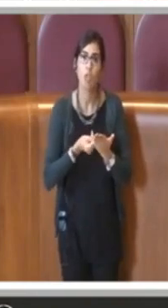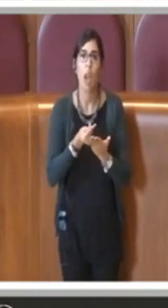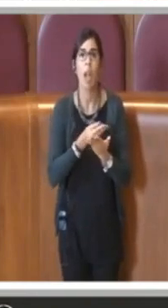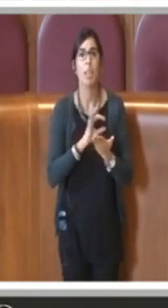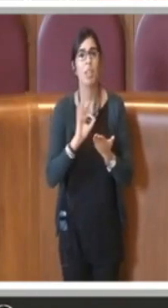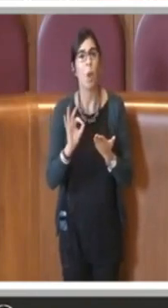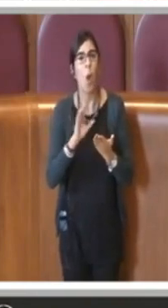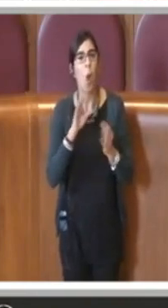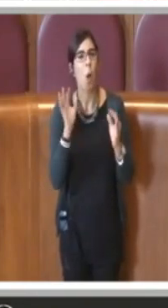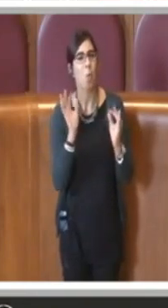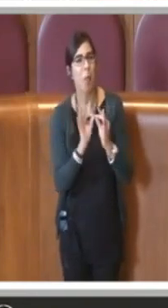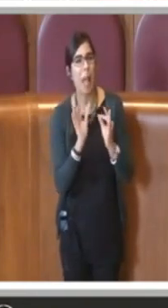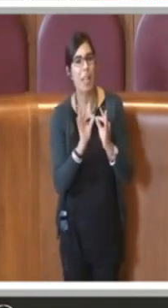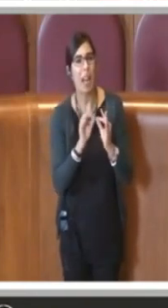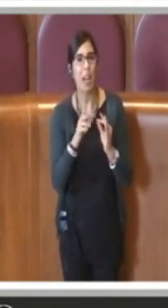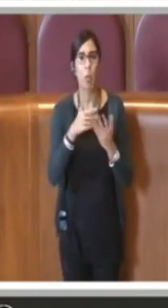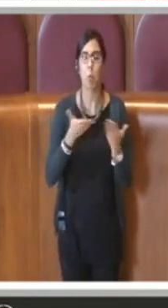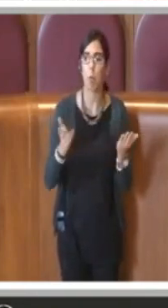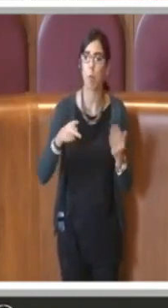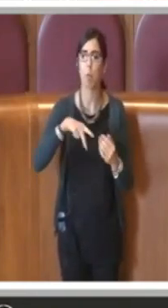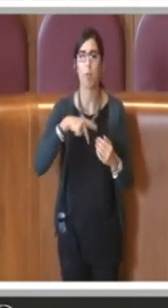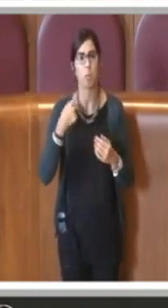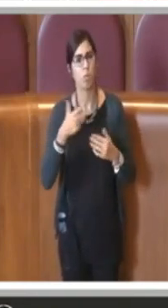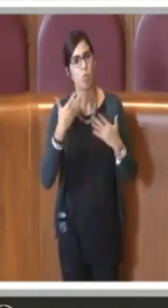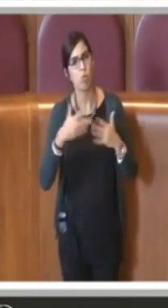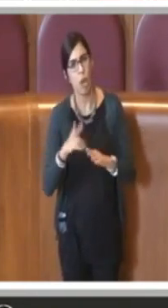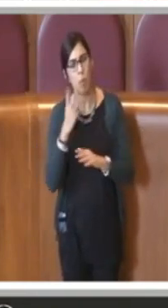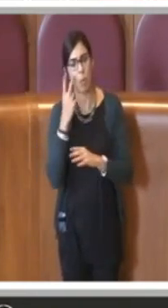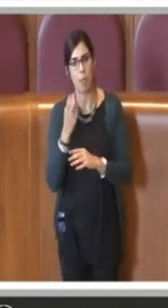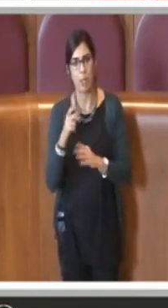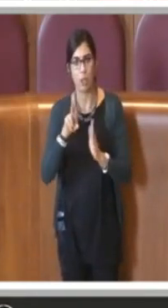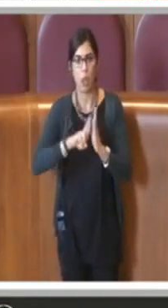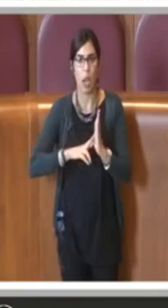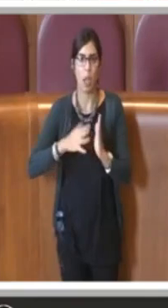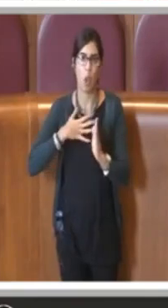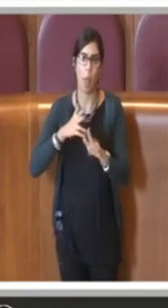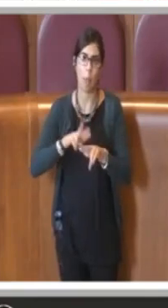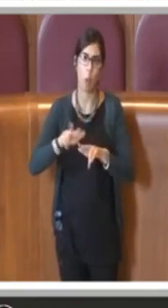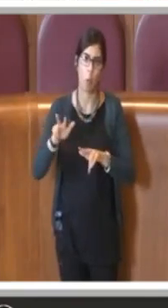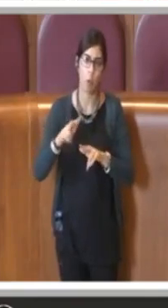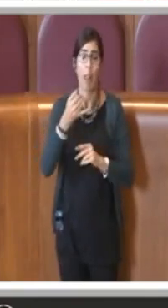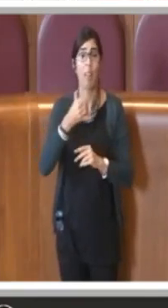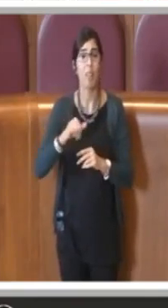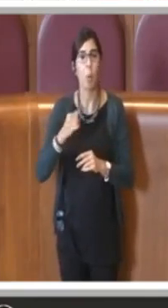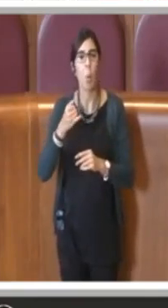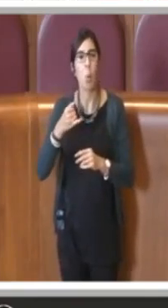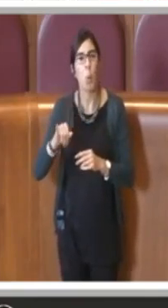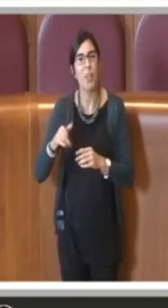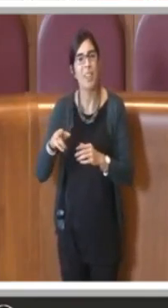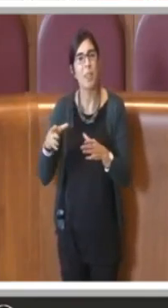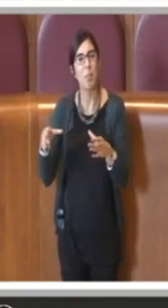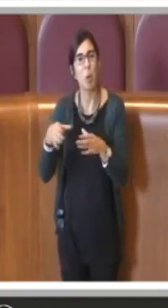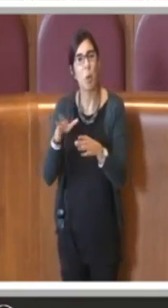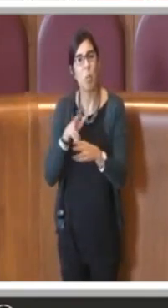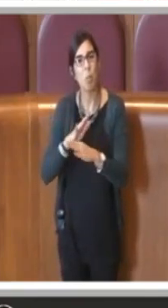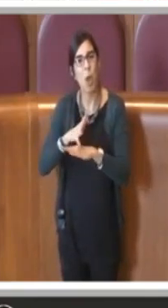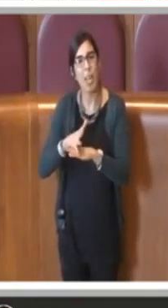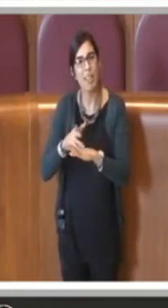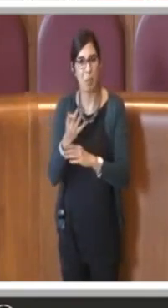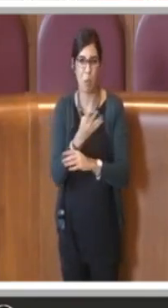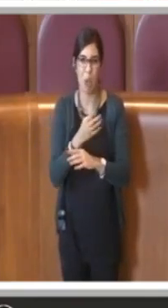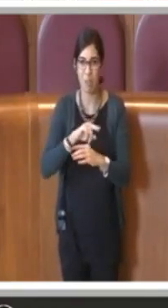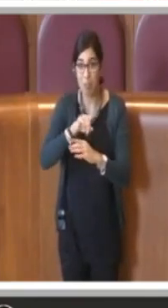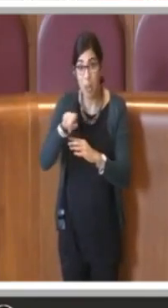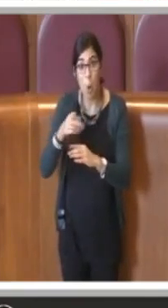privato e tutto ciò che era già previsto dal regolamento comunale. Infine un'ultima tipologia di interventi riguarda la